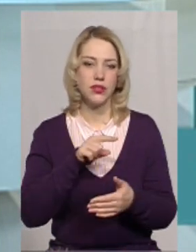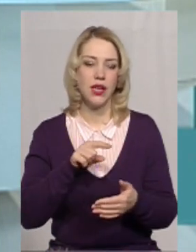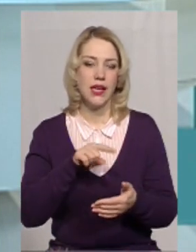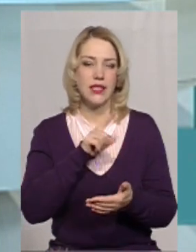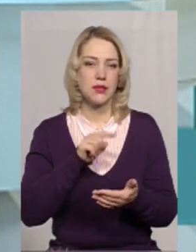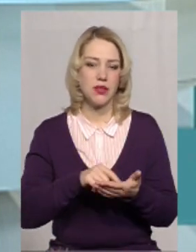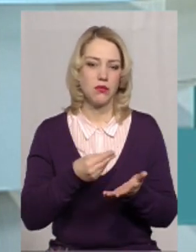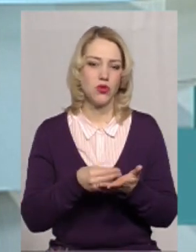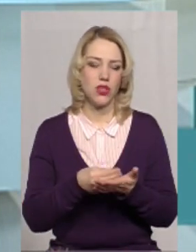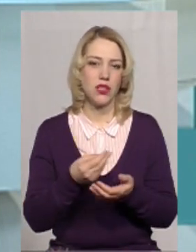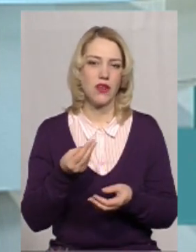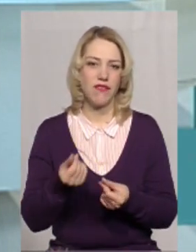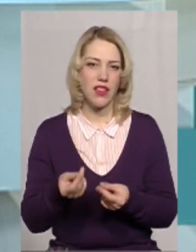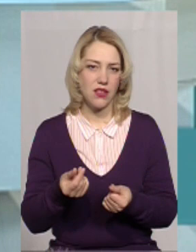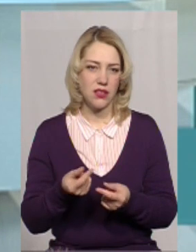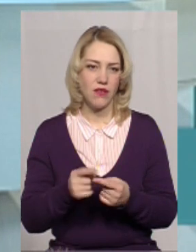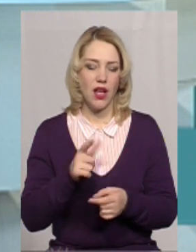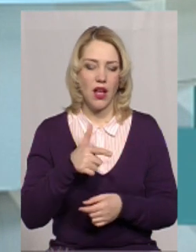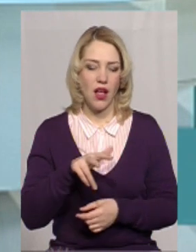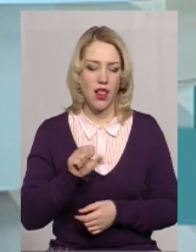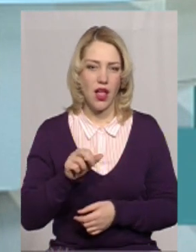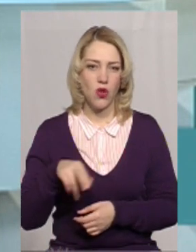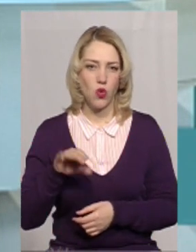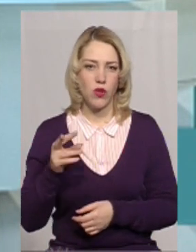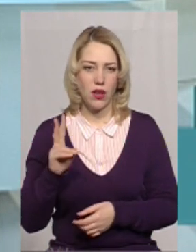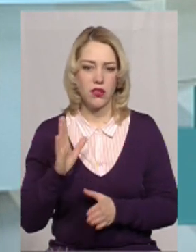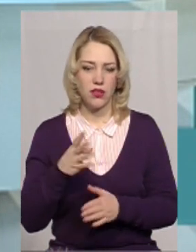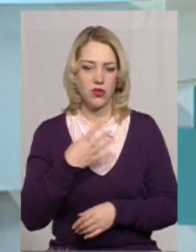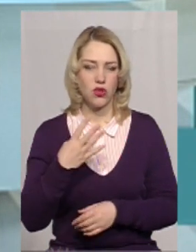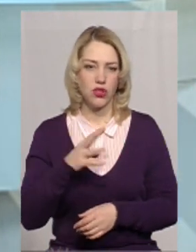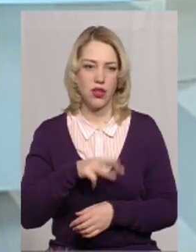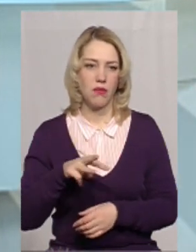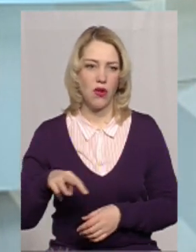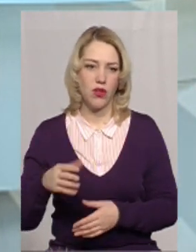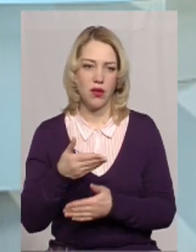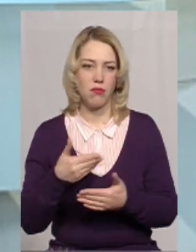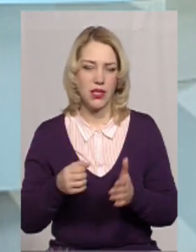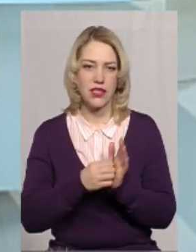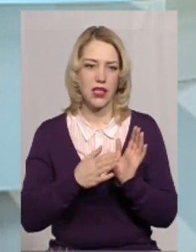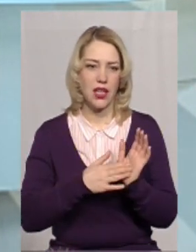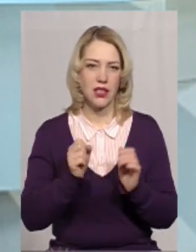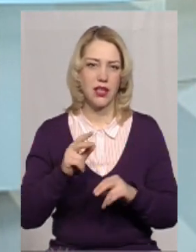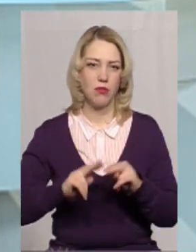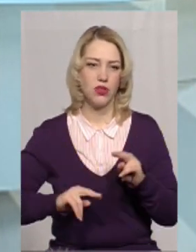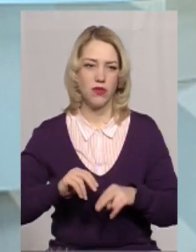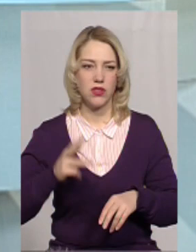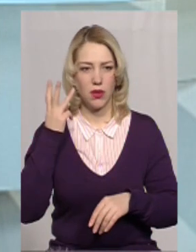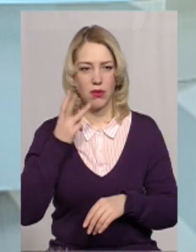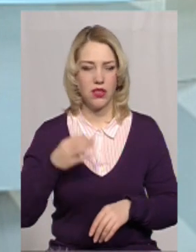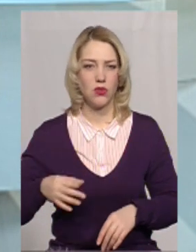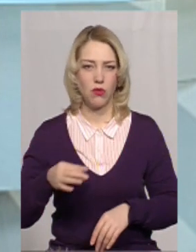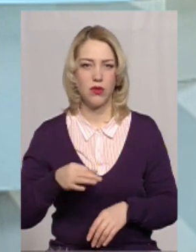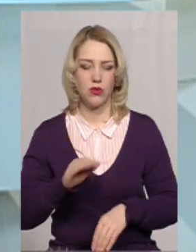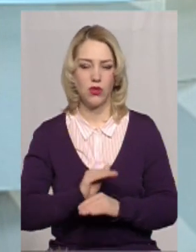бюджету та фінансів Іван Васильович Гладуняк, тільки 44 мільйони ми заклали на будівництво Хмельницької